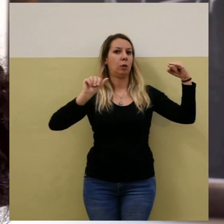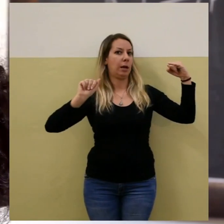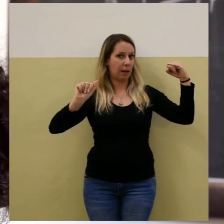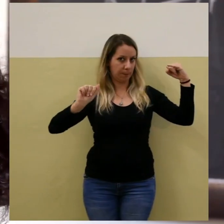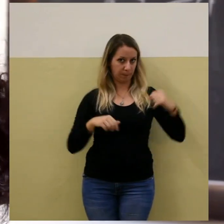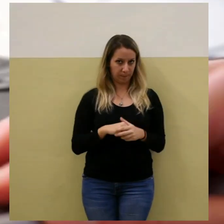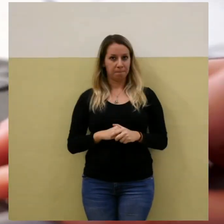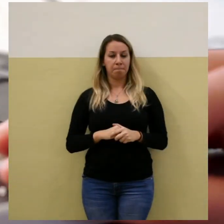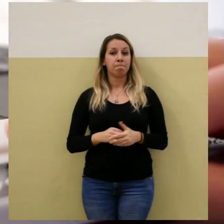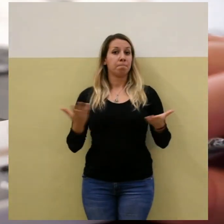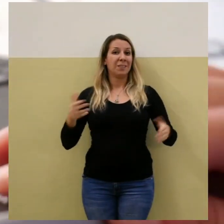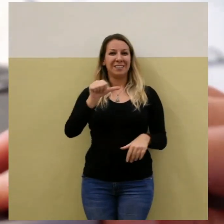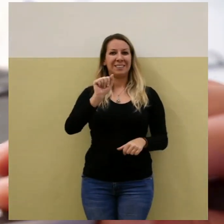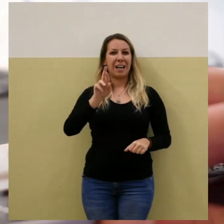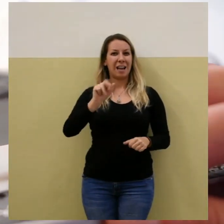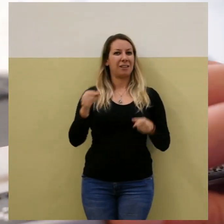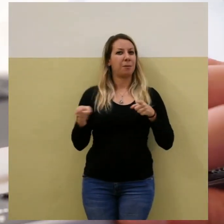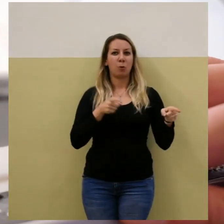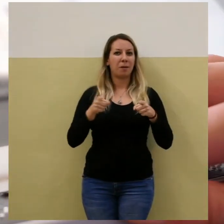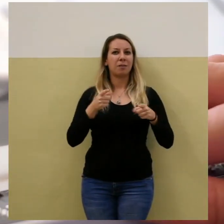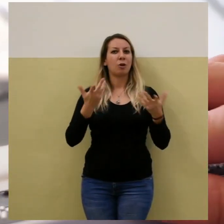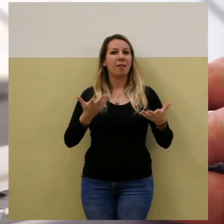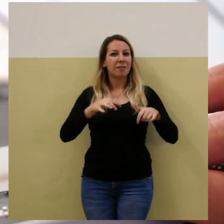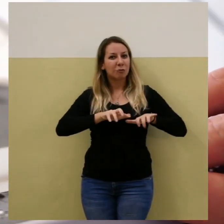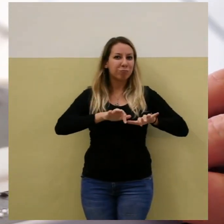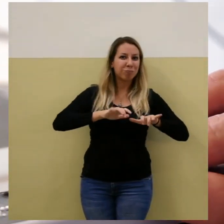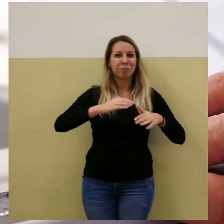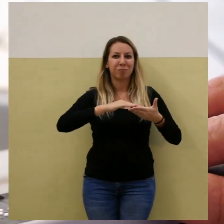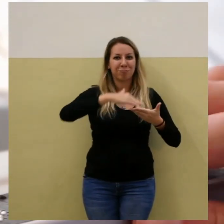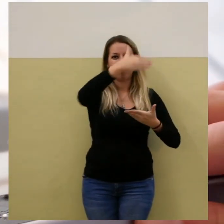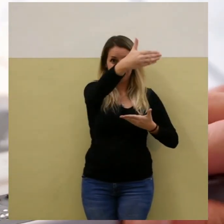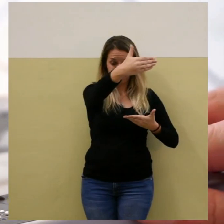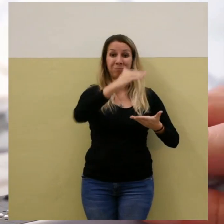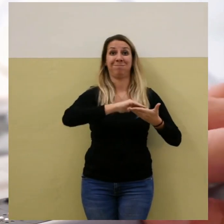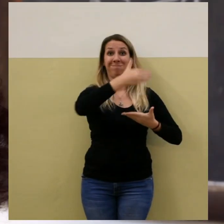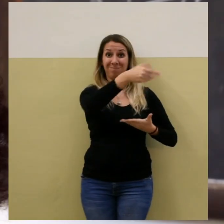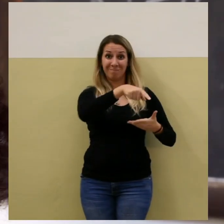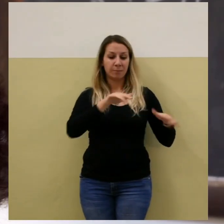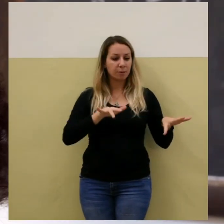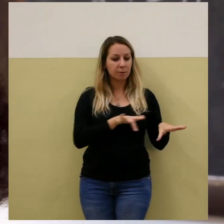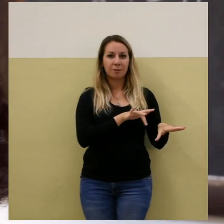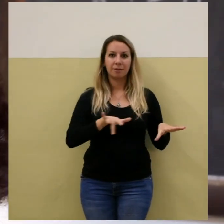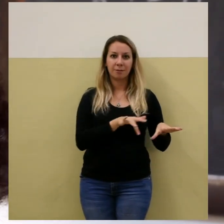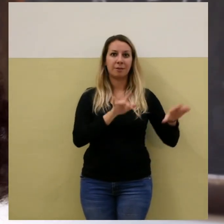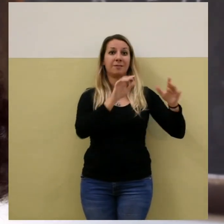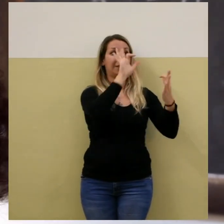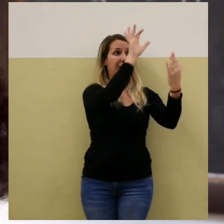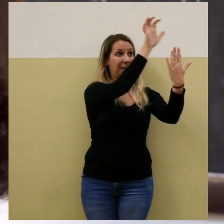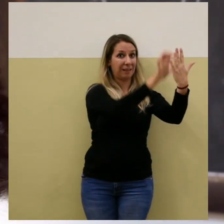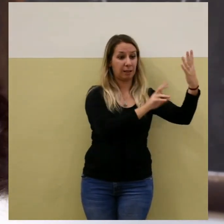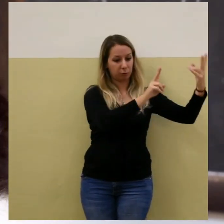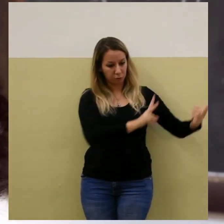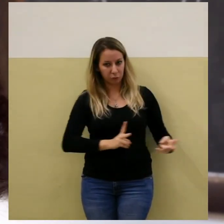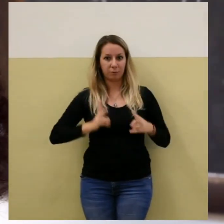fratto 2A Sara sta accedendo a un testo contenente formule mediante le tecnologie assistive radice